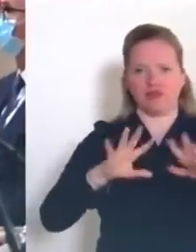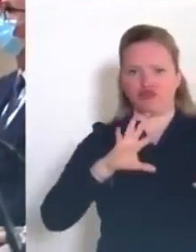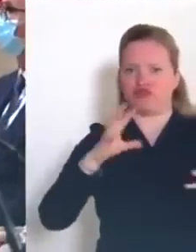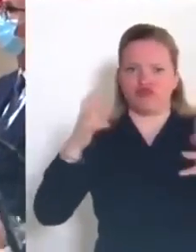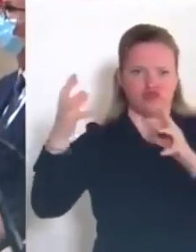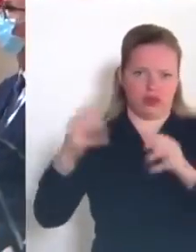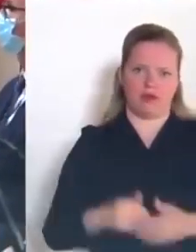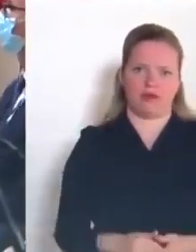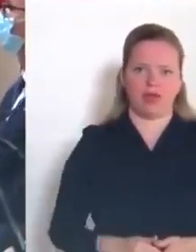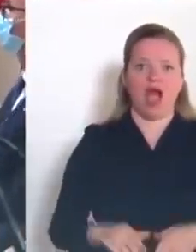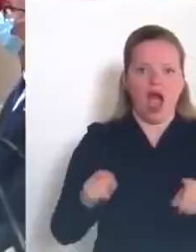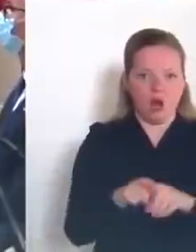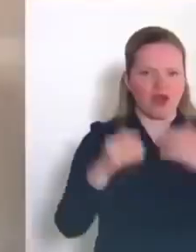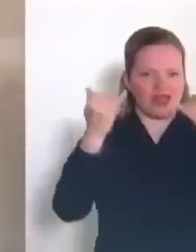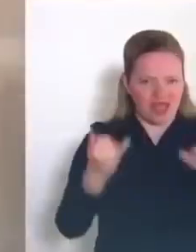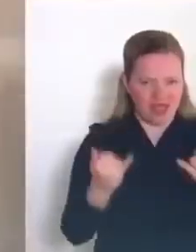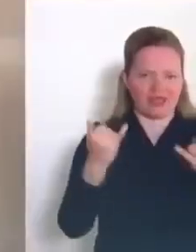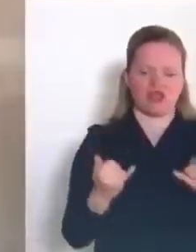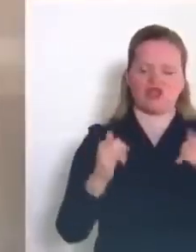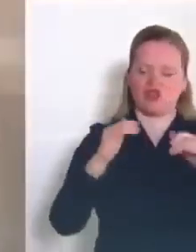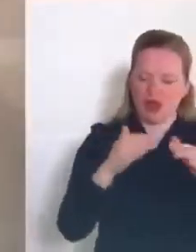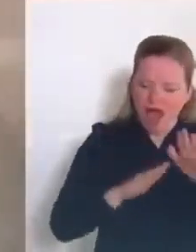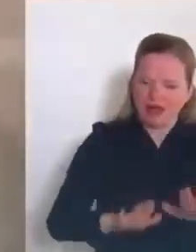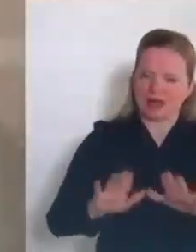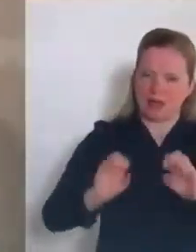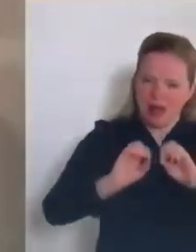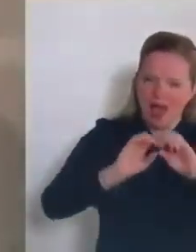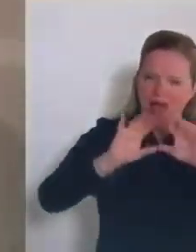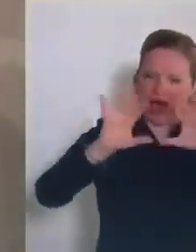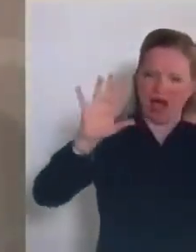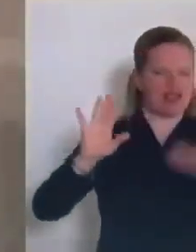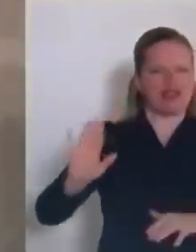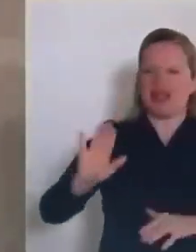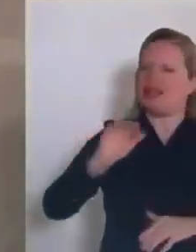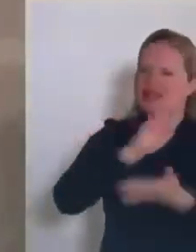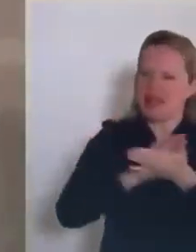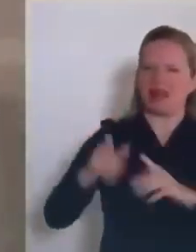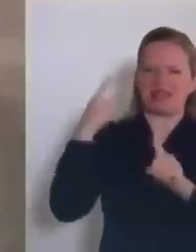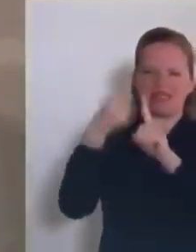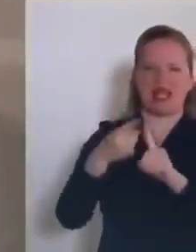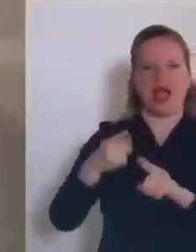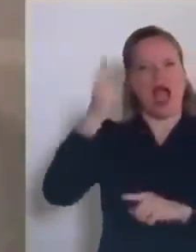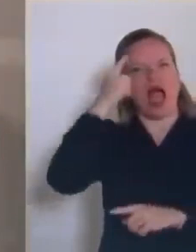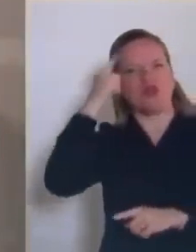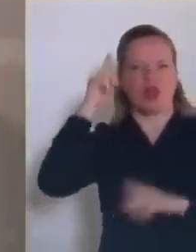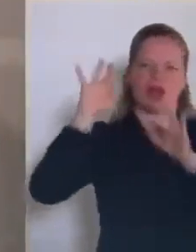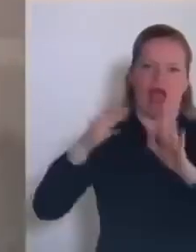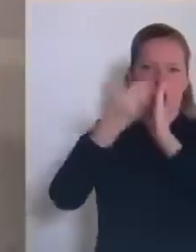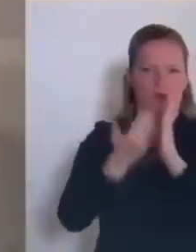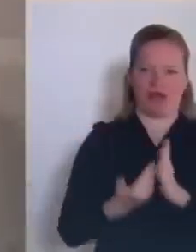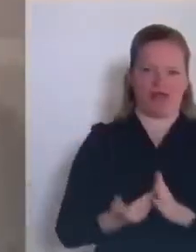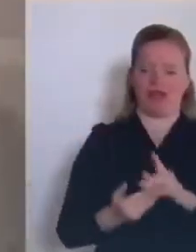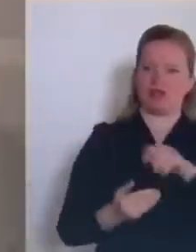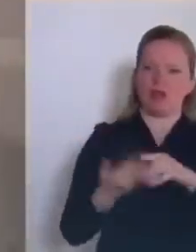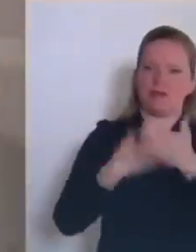dilatando la nebbia, non si è mai trattato di portare argomentazioni razionali. Era sempre e solo per seminare emozioni,